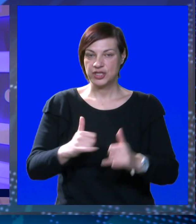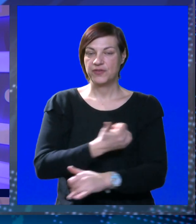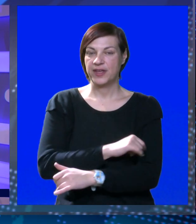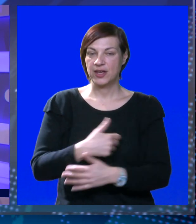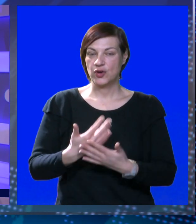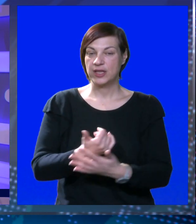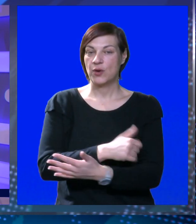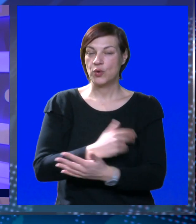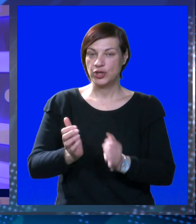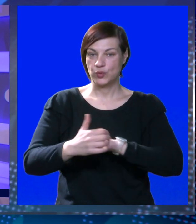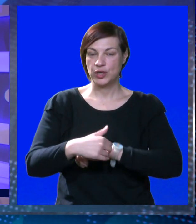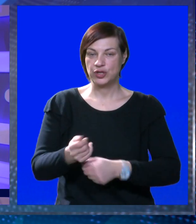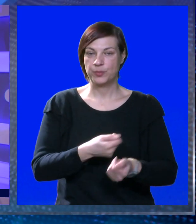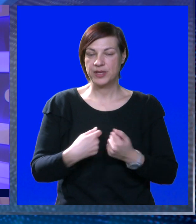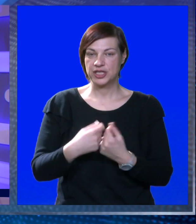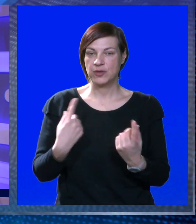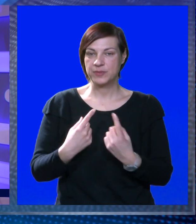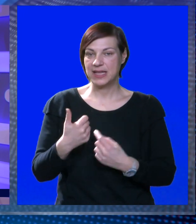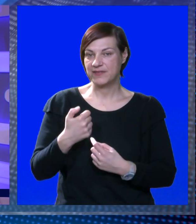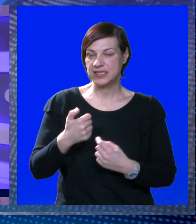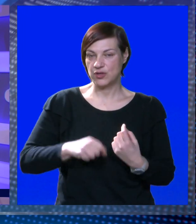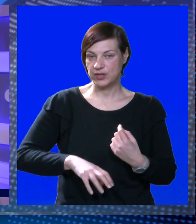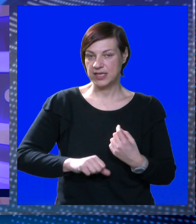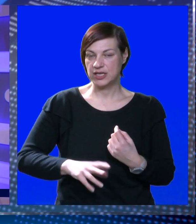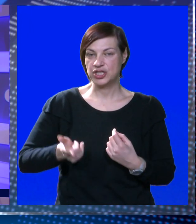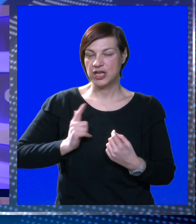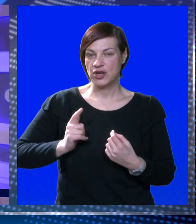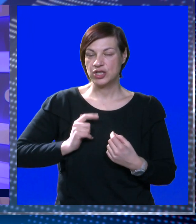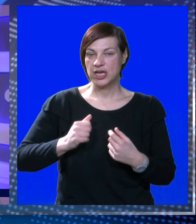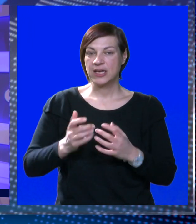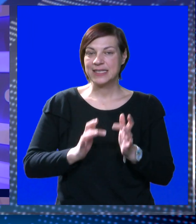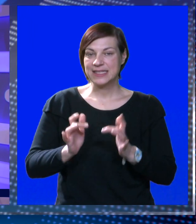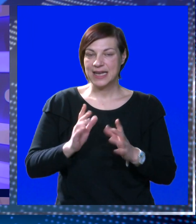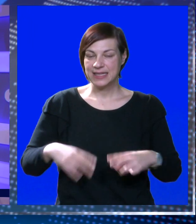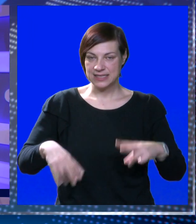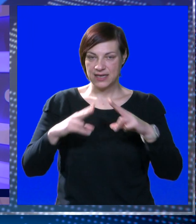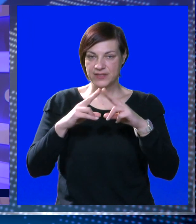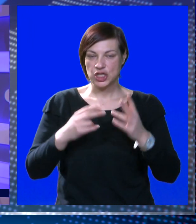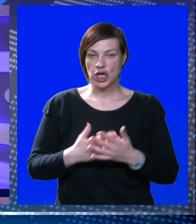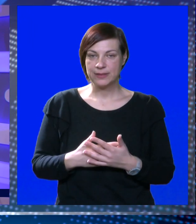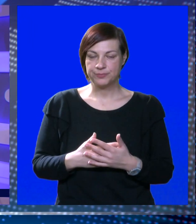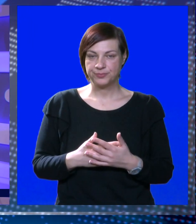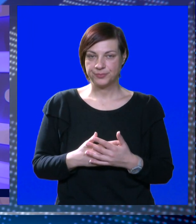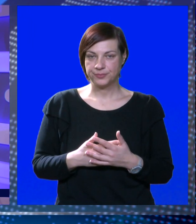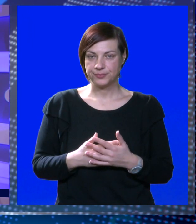ove godine, a u godini u kojoj Dubrovački klub slavi stoti rođendan, očekivanja za ovo natjecanje visoka.